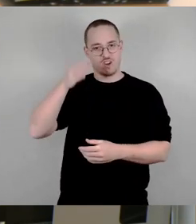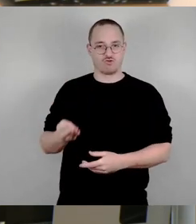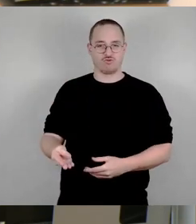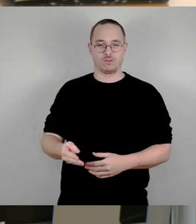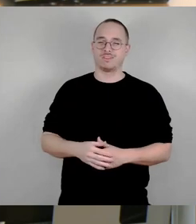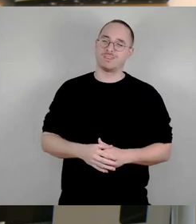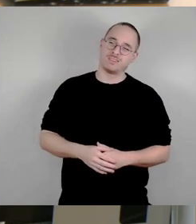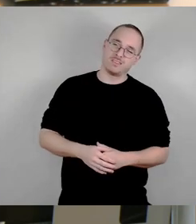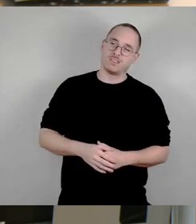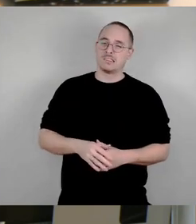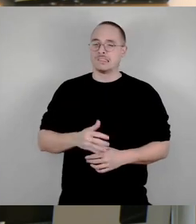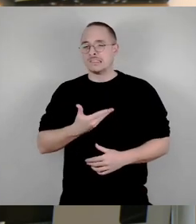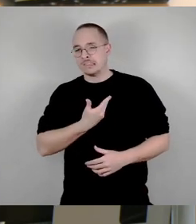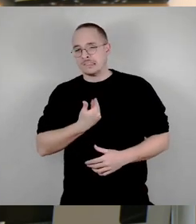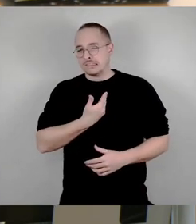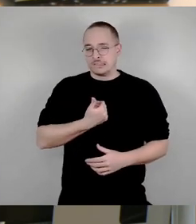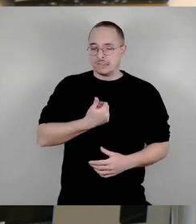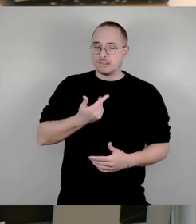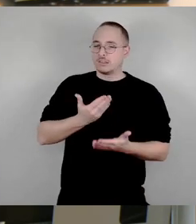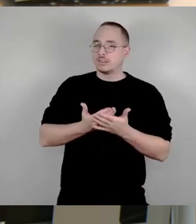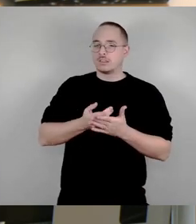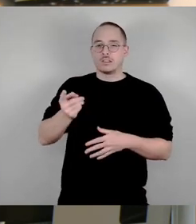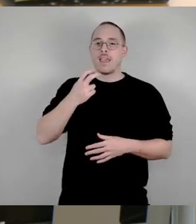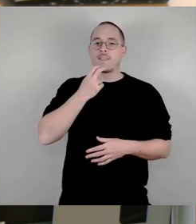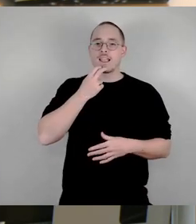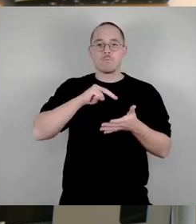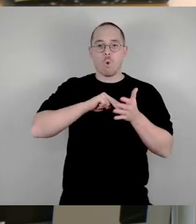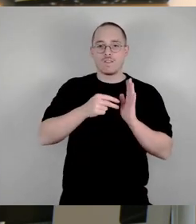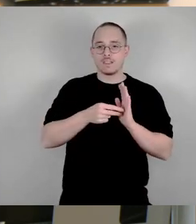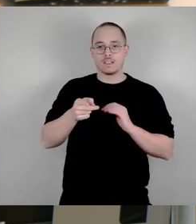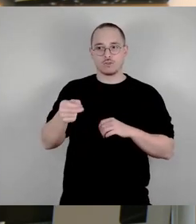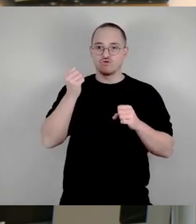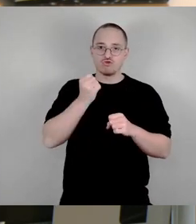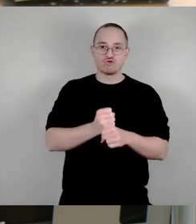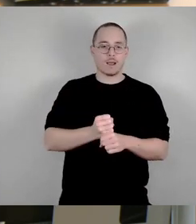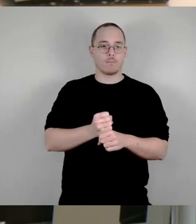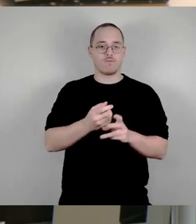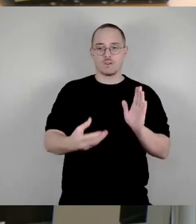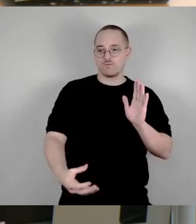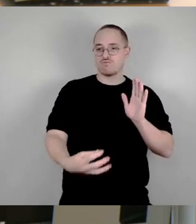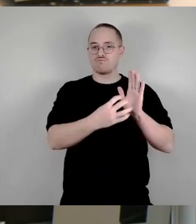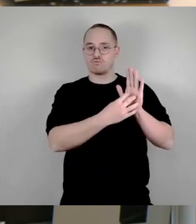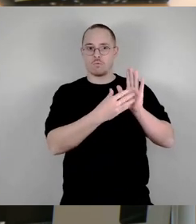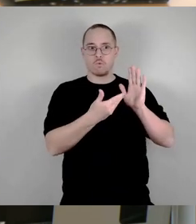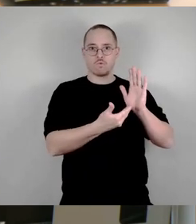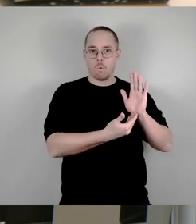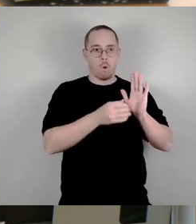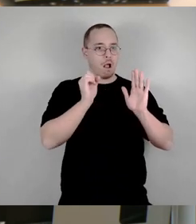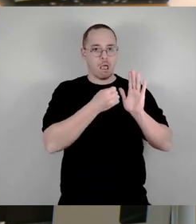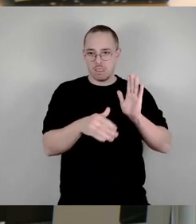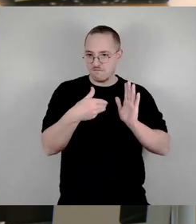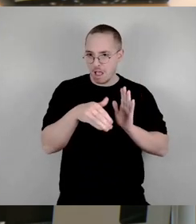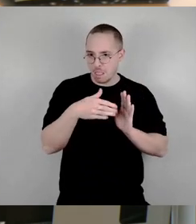werden ja immer wieder Dogmen aufgestellt, die sich später als verfehlt erweisen